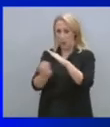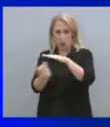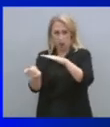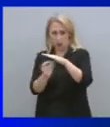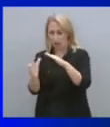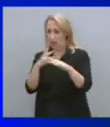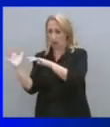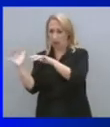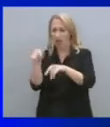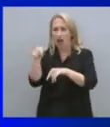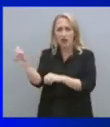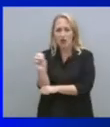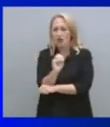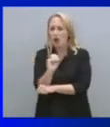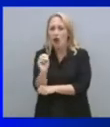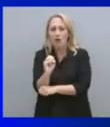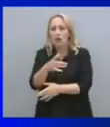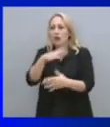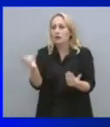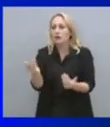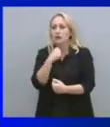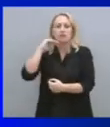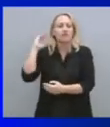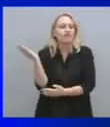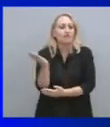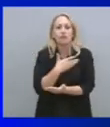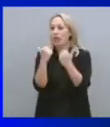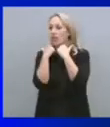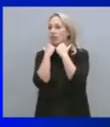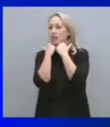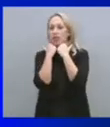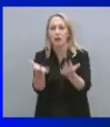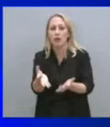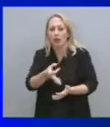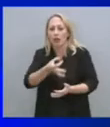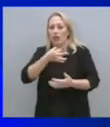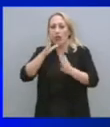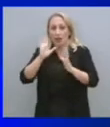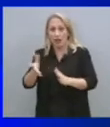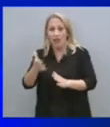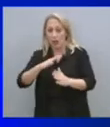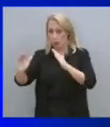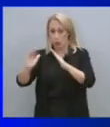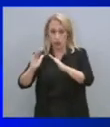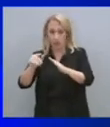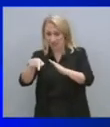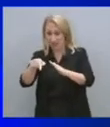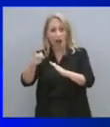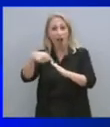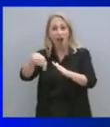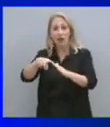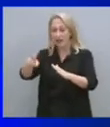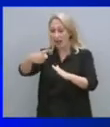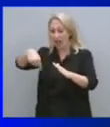κατατρεγμένοι και απελπισμένοι αναζητώντας καθεστώς προστασίας αλλά από ανθρώπους οι οποίοι δυστυχώς πέφτουν